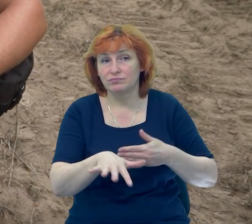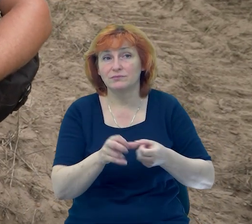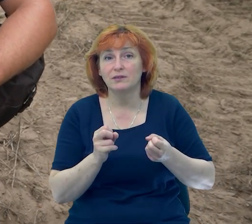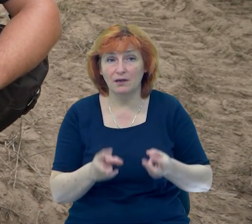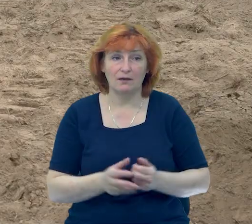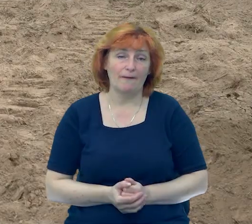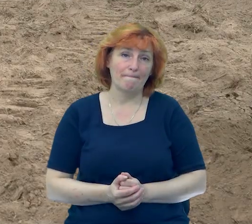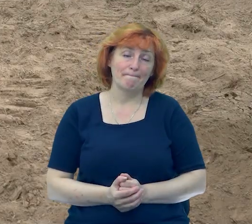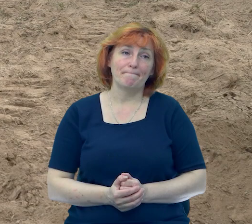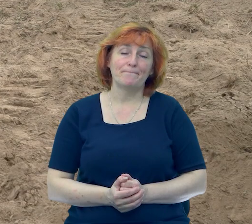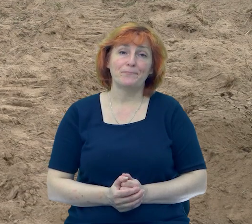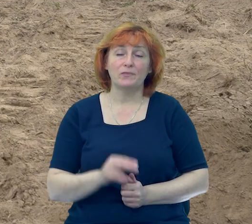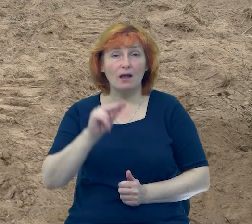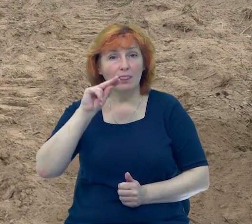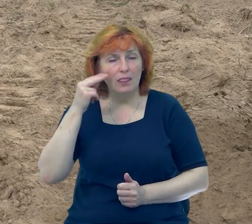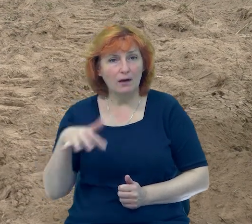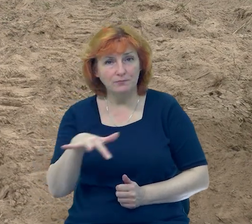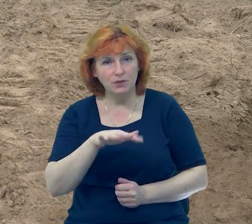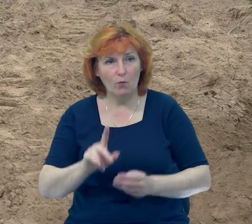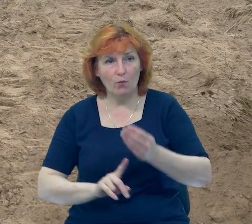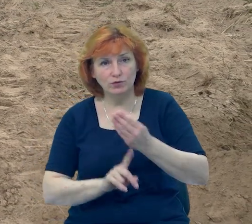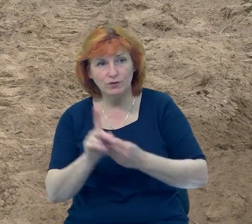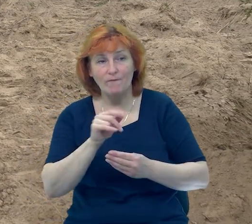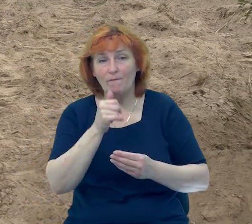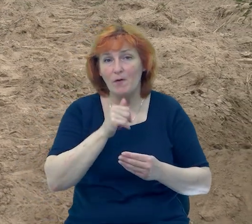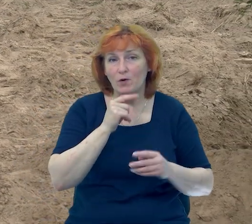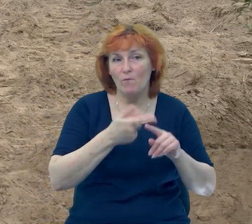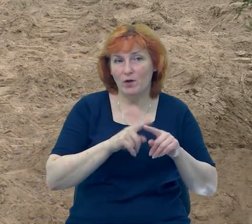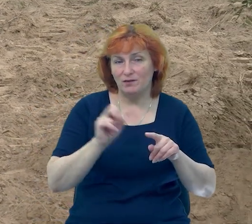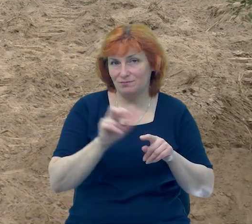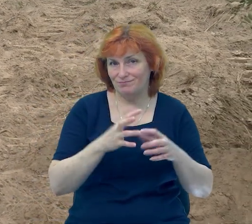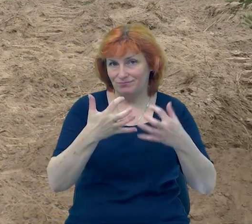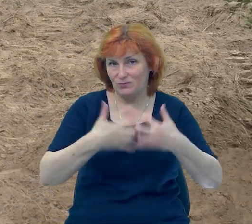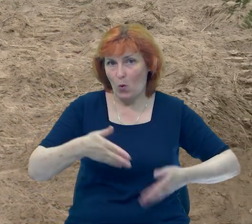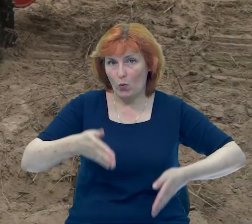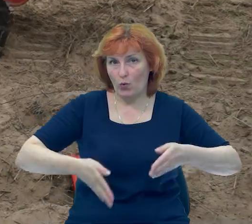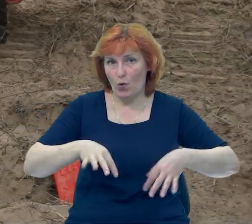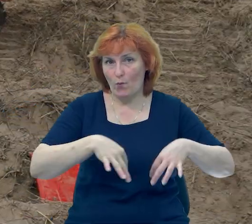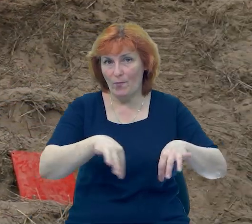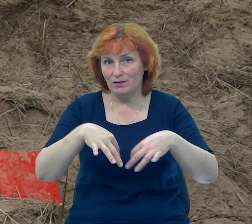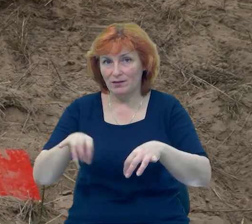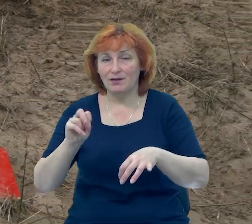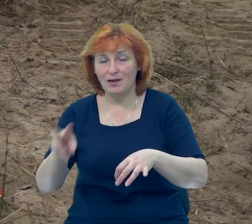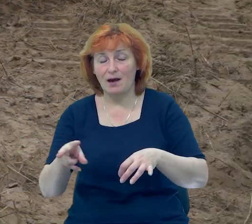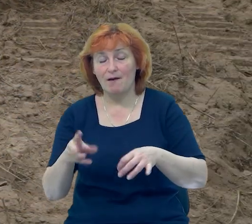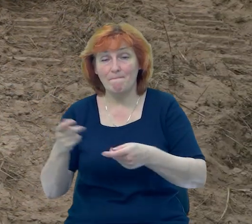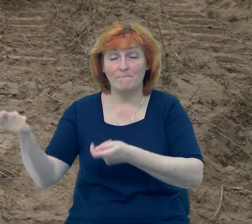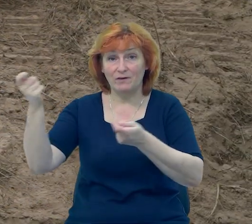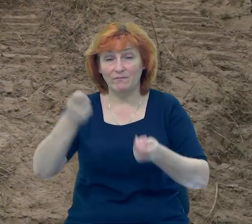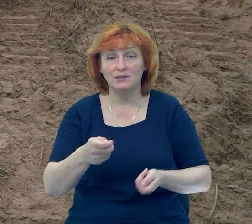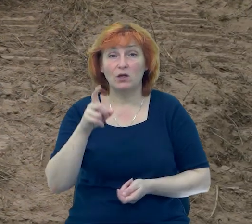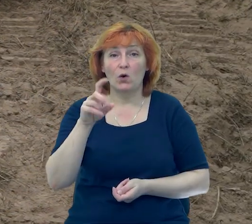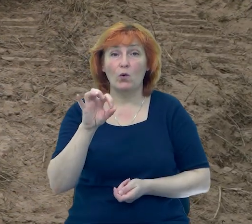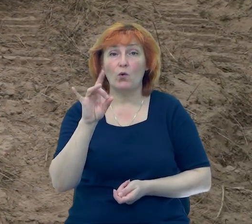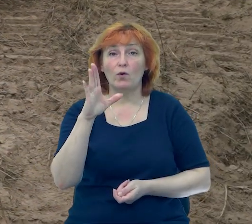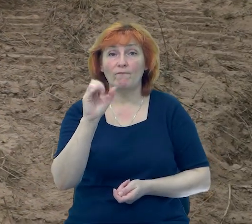набагато швидше. На Чернігівщині почали випробувати механізовану машину для розмінування. Її привезли з Хорвації,